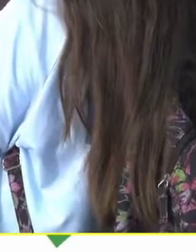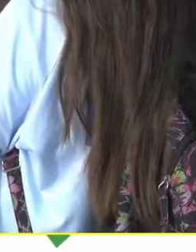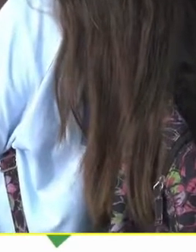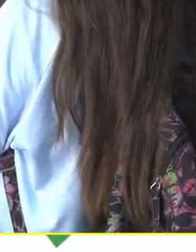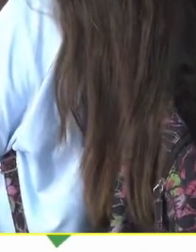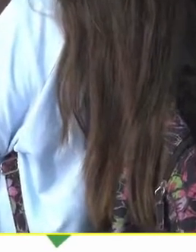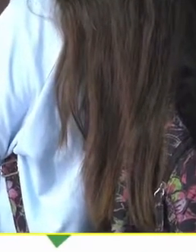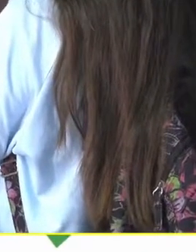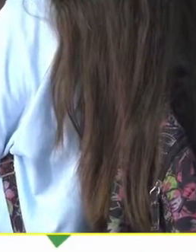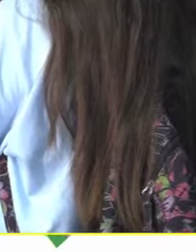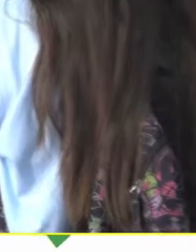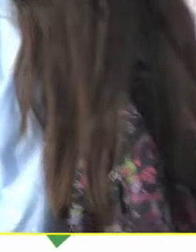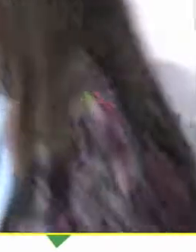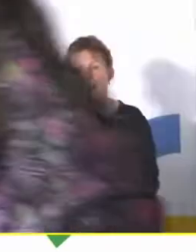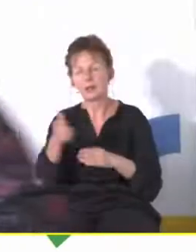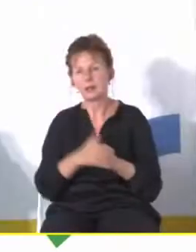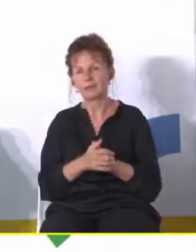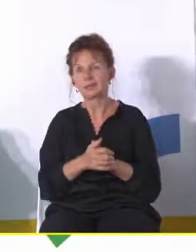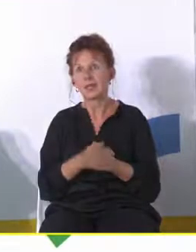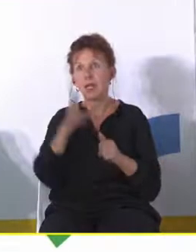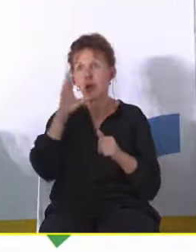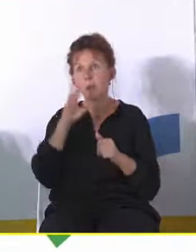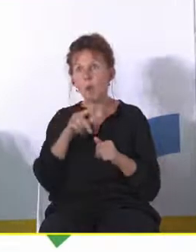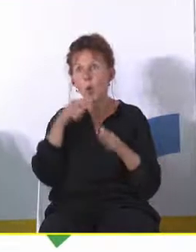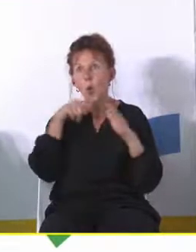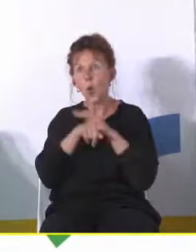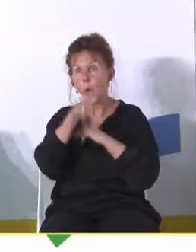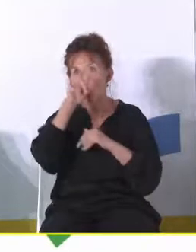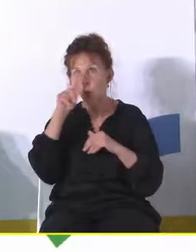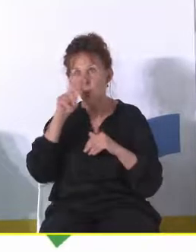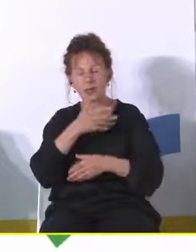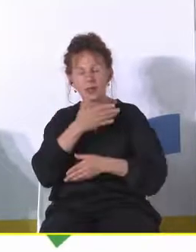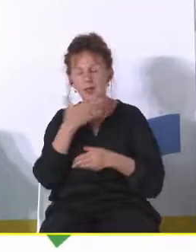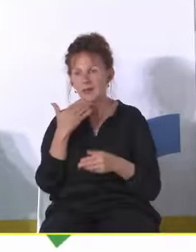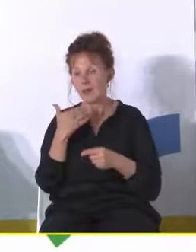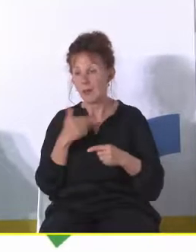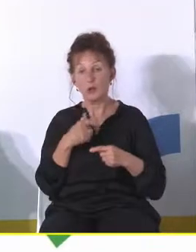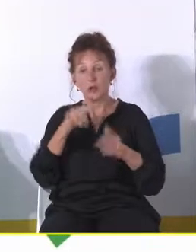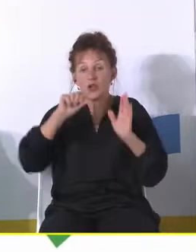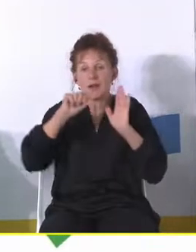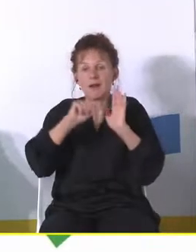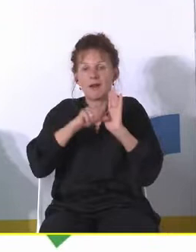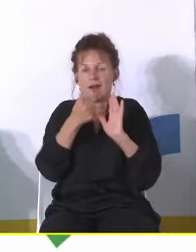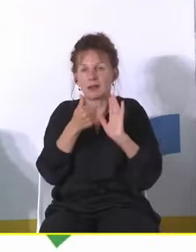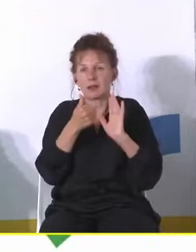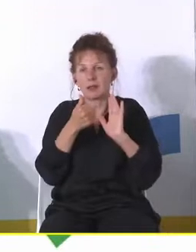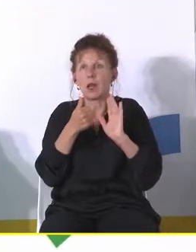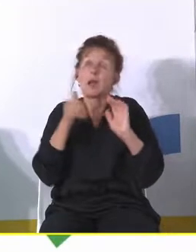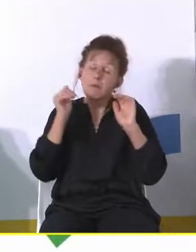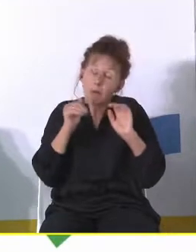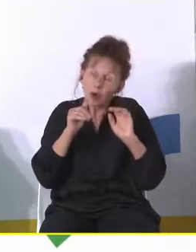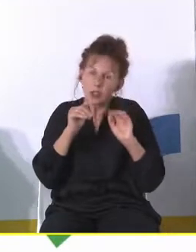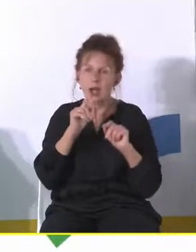myślimy dalej. No bo wyludnienie to nie jest proces, który się zadzieje raz, chociaż może też tak